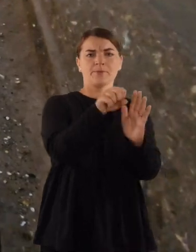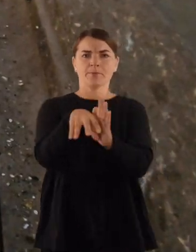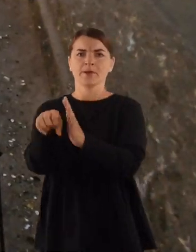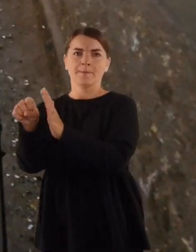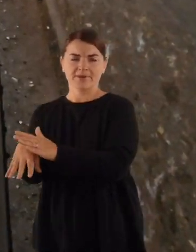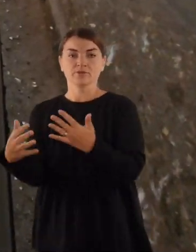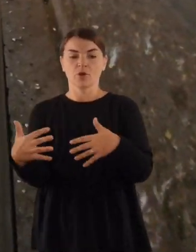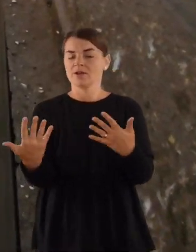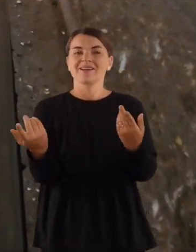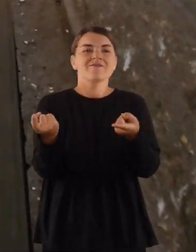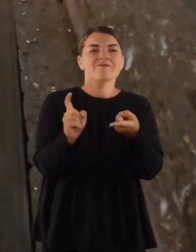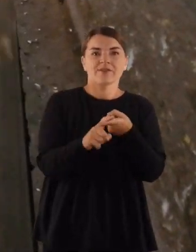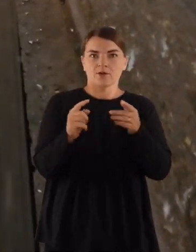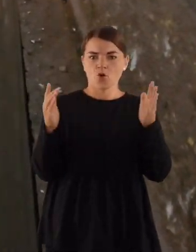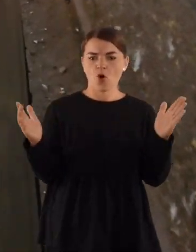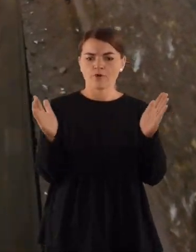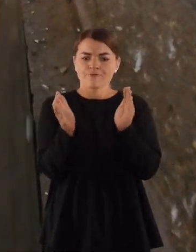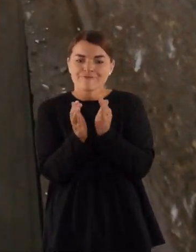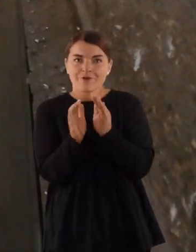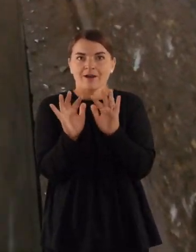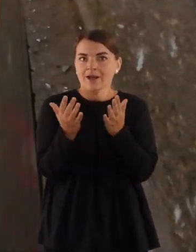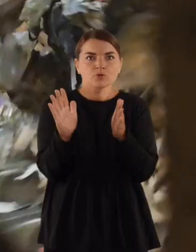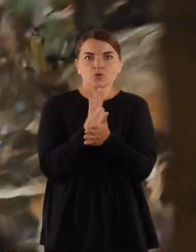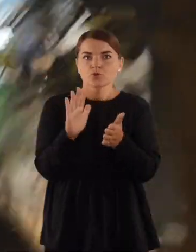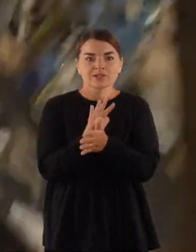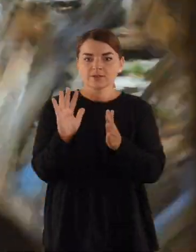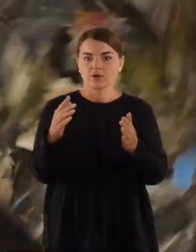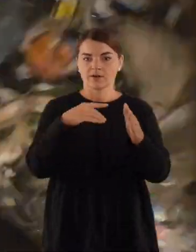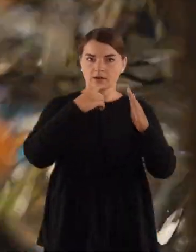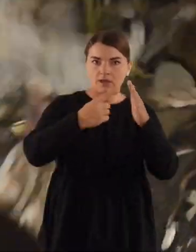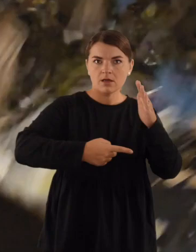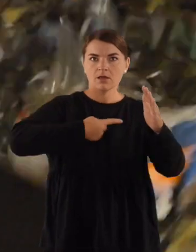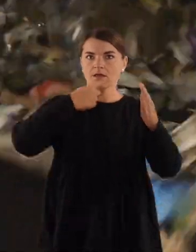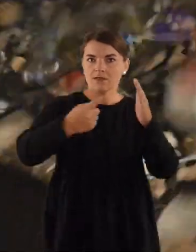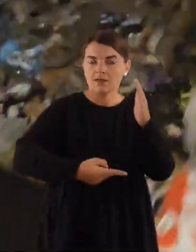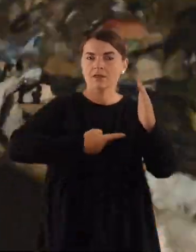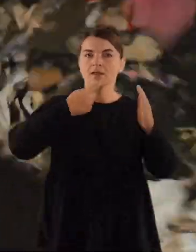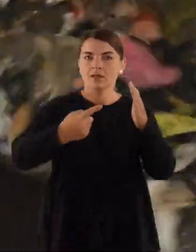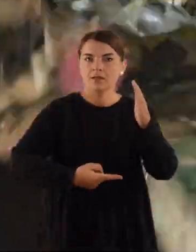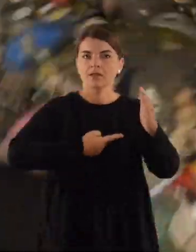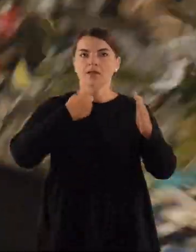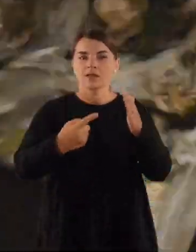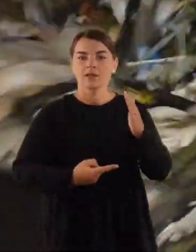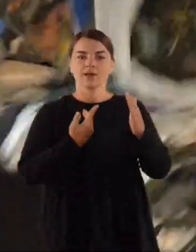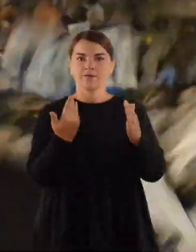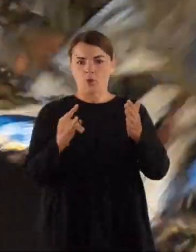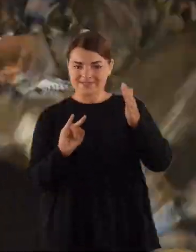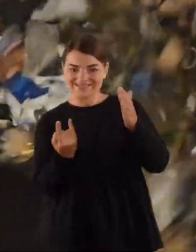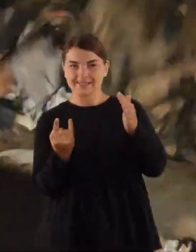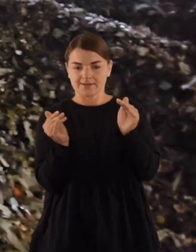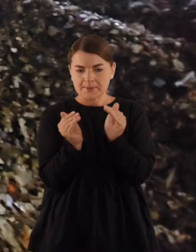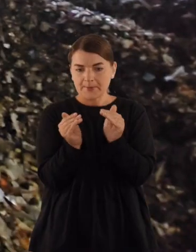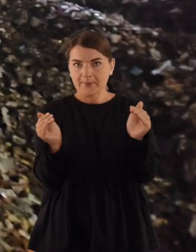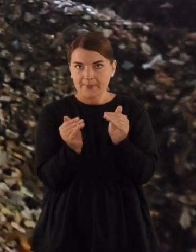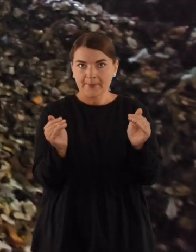pirmiausia, jos yra atskiriamos pagal frakcijos dyditį. Tai yra tai, kokia atlieka yra prasisuka per būgnus, kurie turi atitinkamas skiles ir